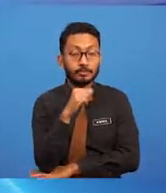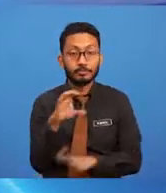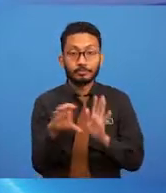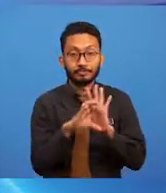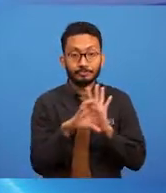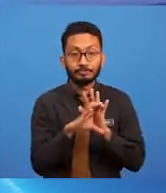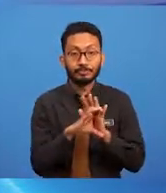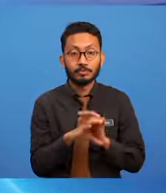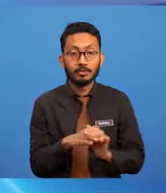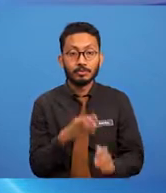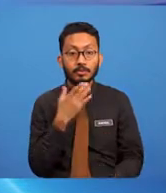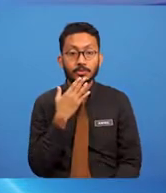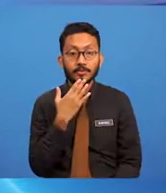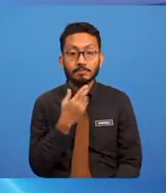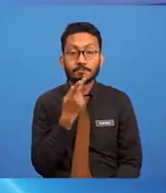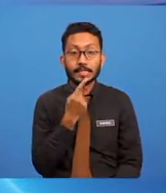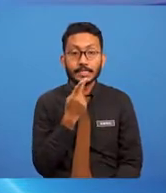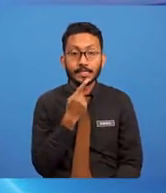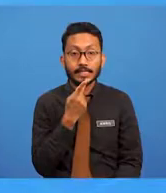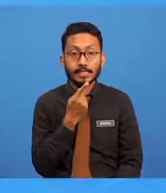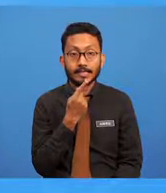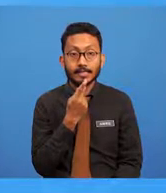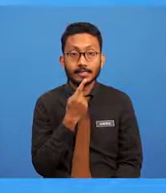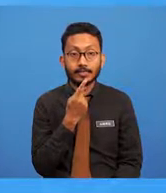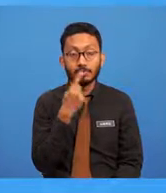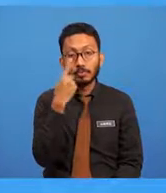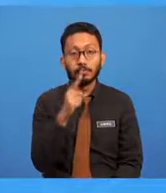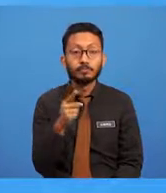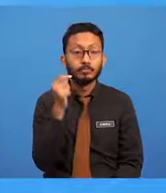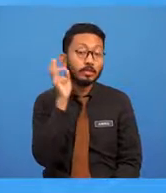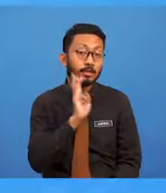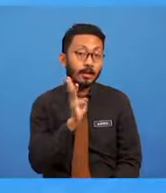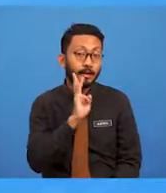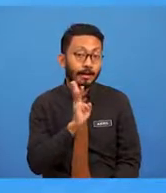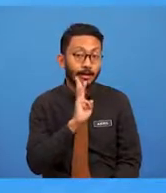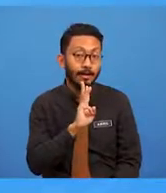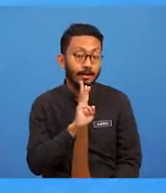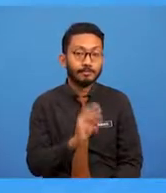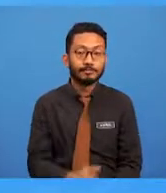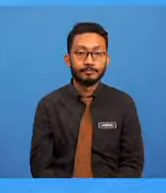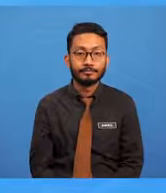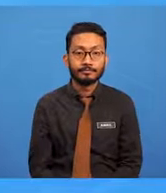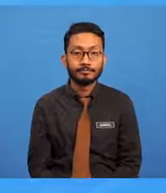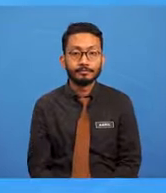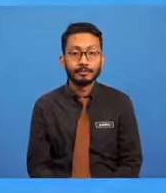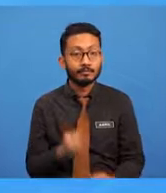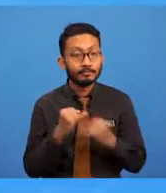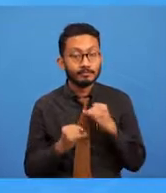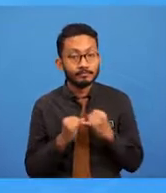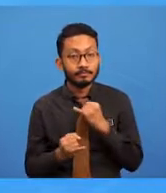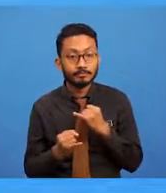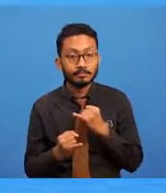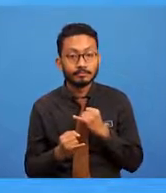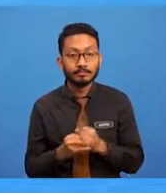warna yang sinonim dengan kaum wanita. Dan konsep warna yang terakhir adalah playful.